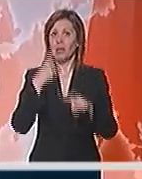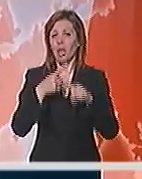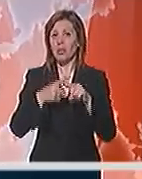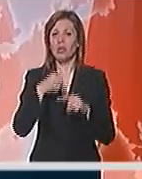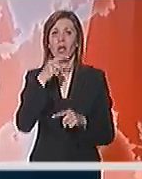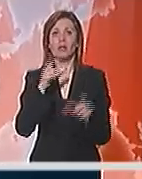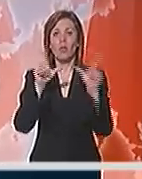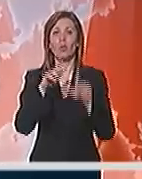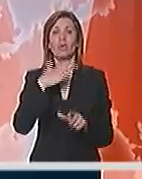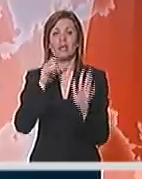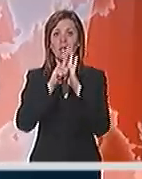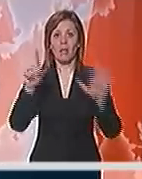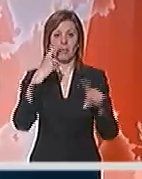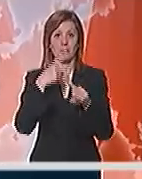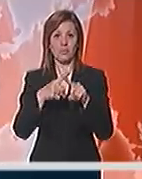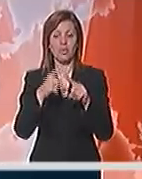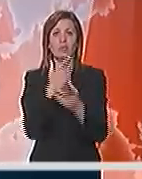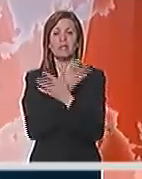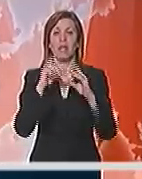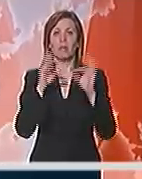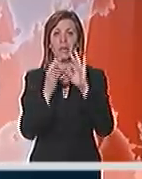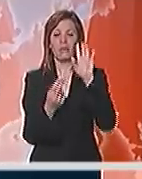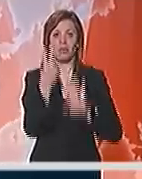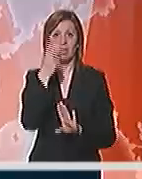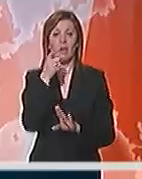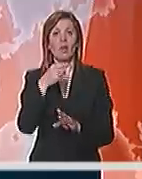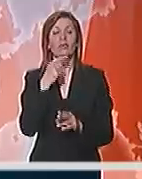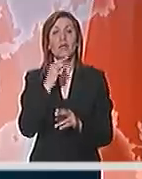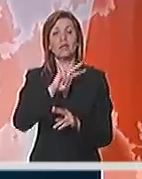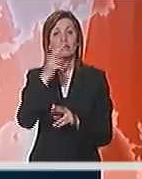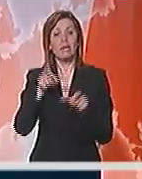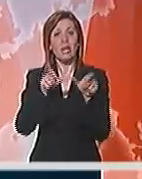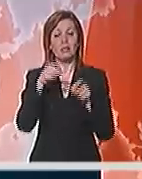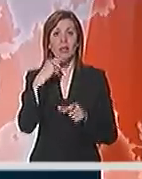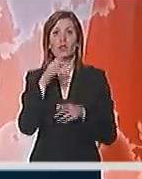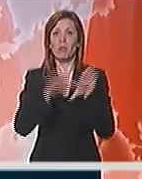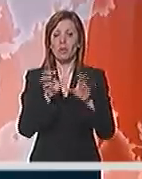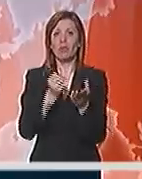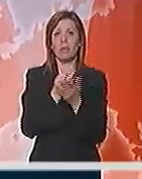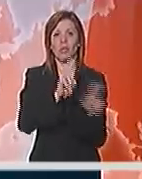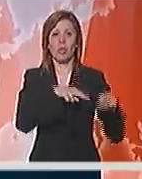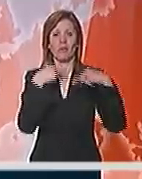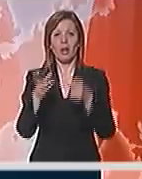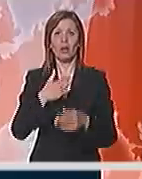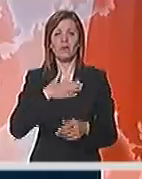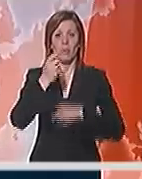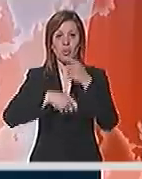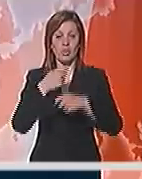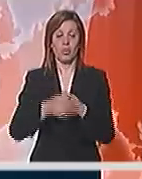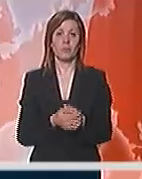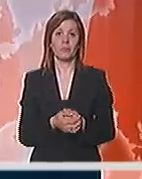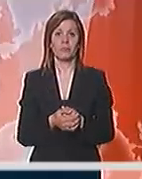netačne, kažu u G17 Plus za B92. U toj stranci kažu da će se ministar vrlo brzo vratiti na posao.